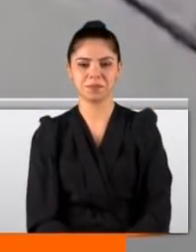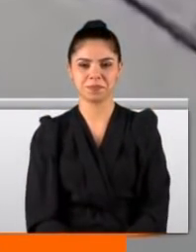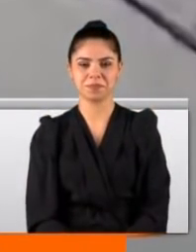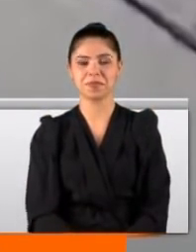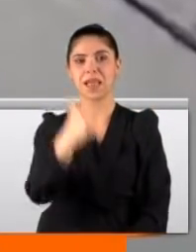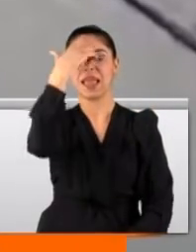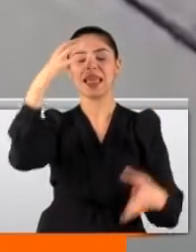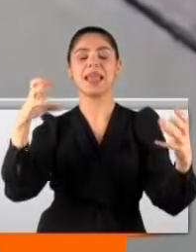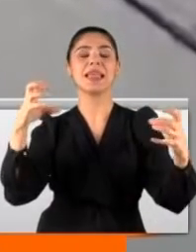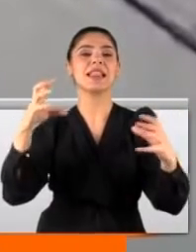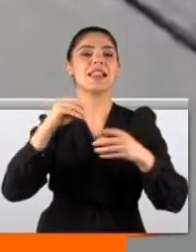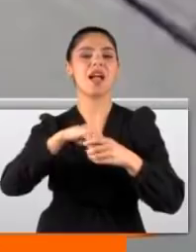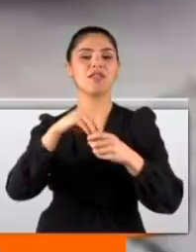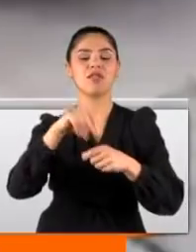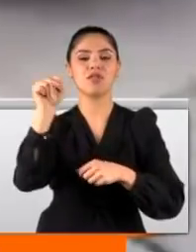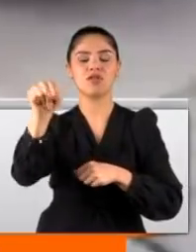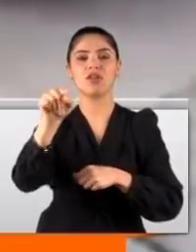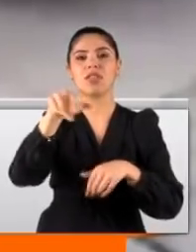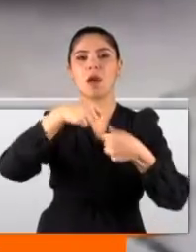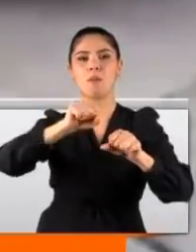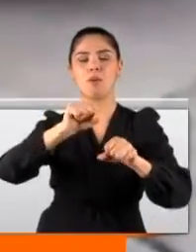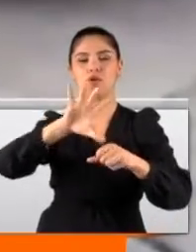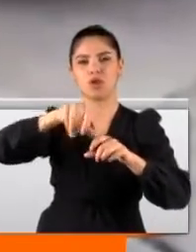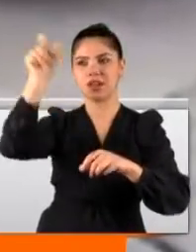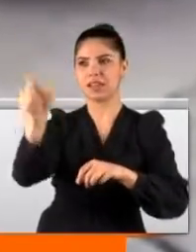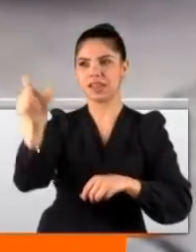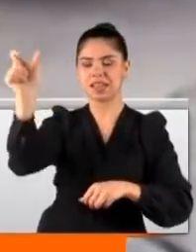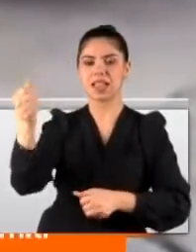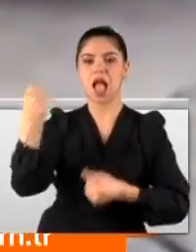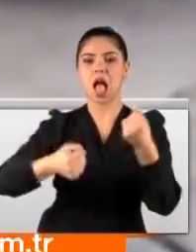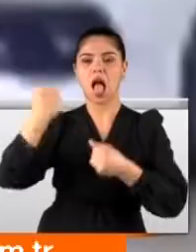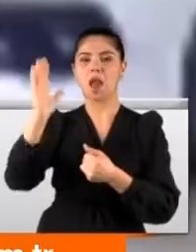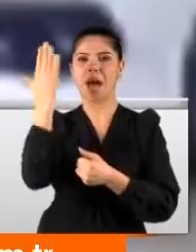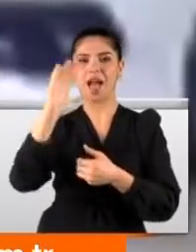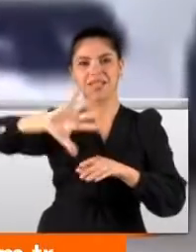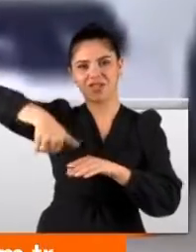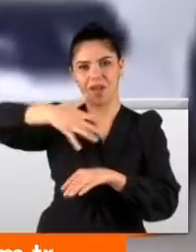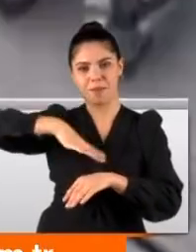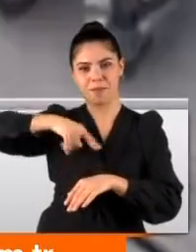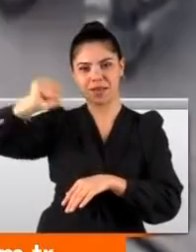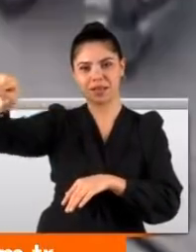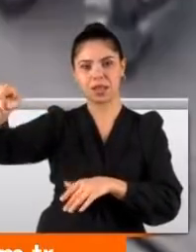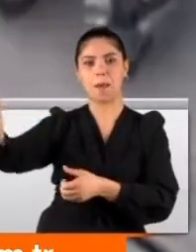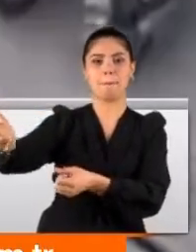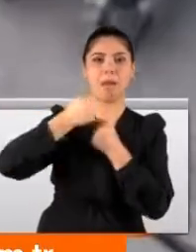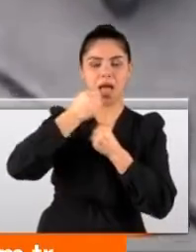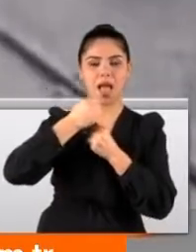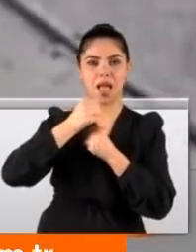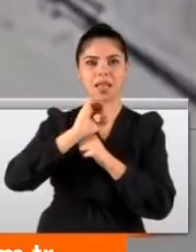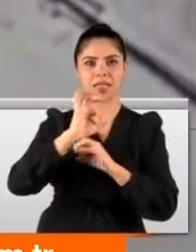Hindistan'da motosikletli hırsızlar bir otomobili gözlerine kestirdi. Biri motordan indi ve yan aynasını koparıp aldı.